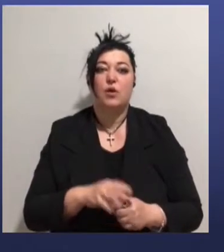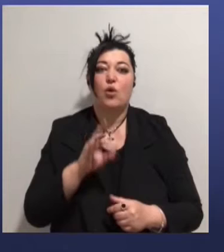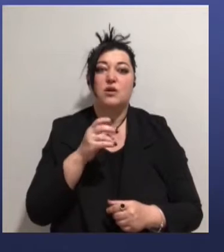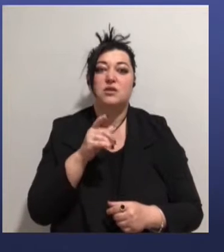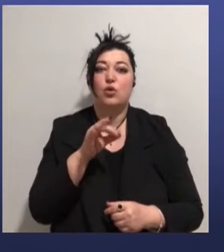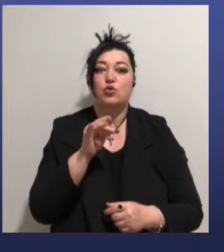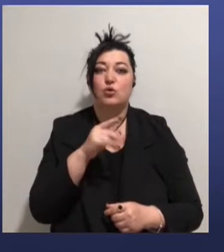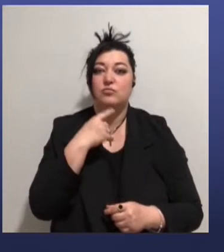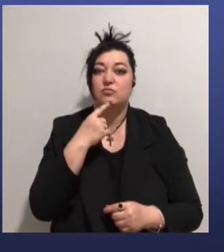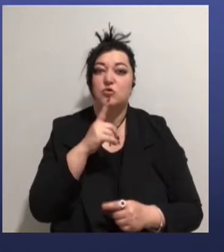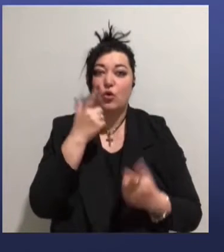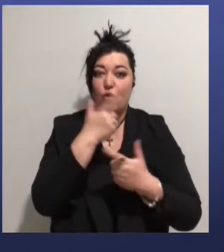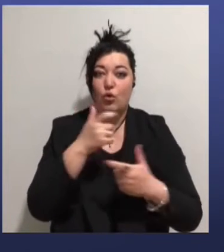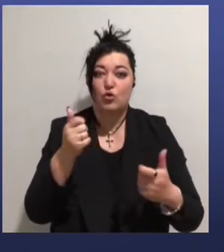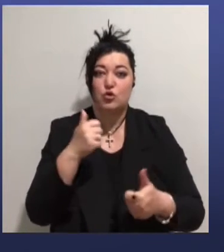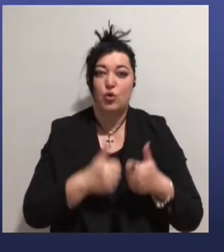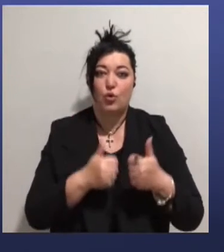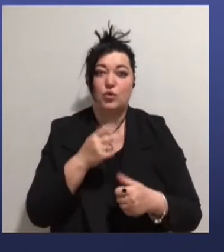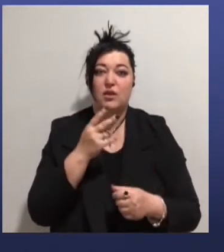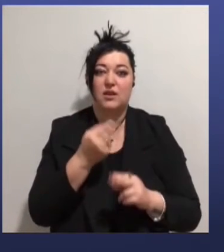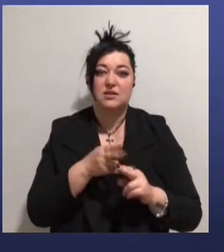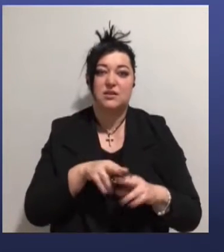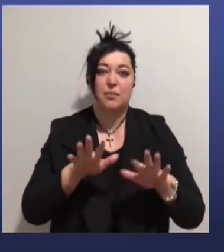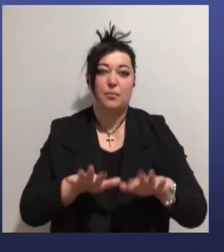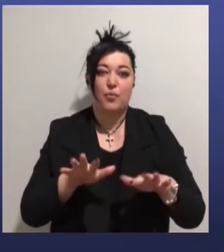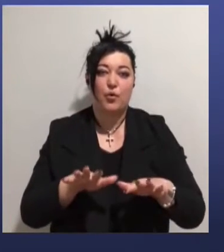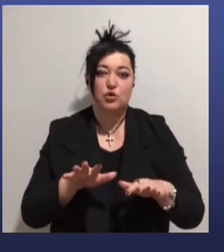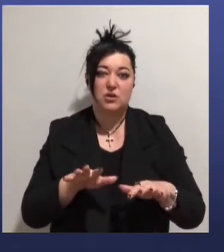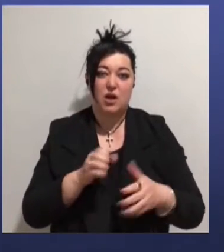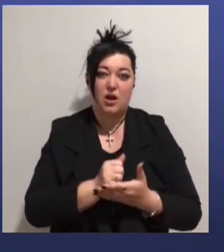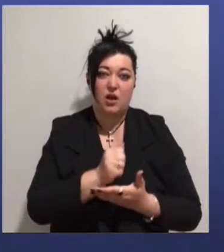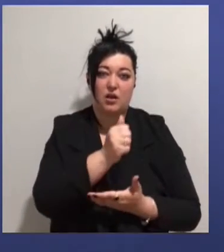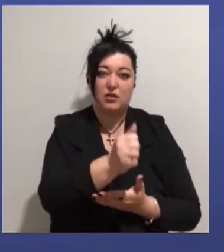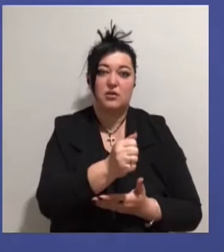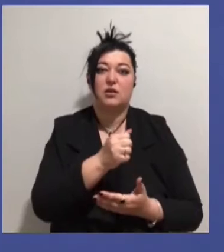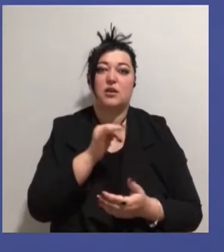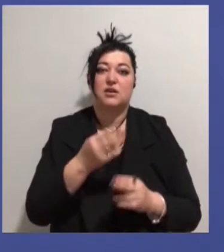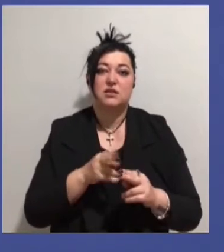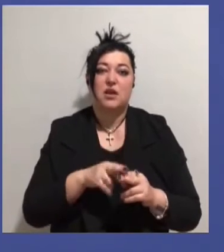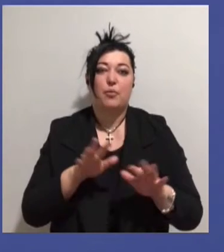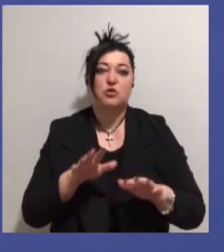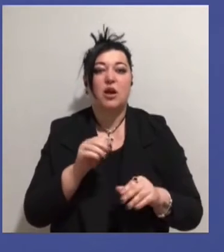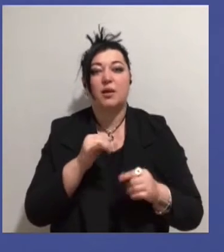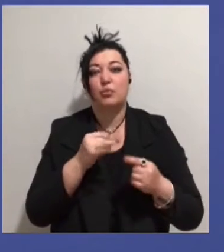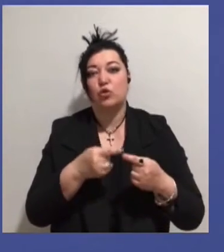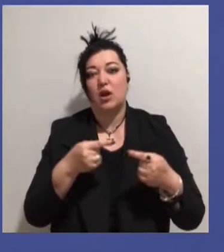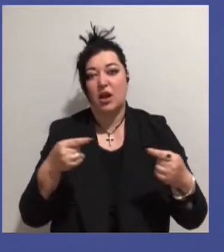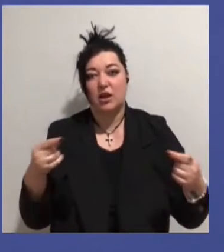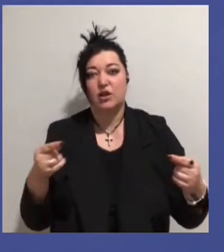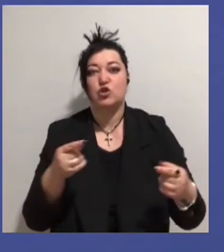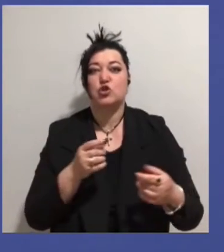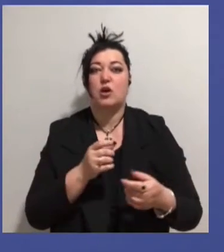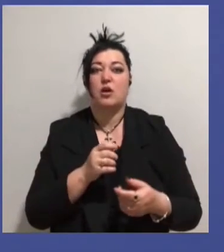на обіймання цієї посади. І ця посада, і будь-яка інша посада голів портів, це